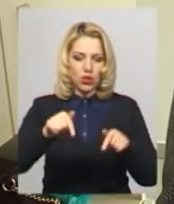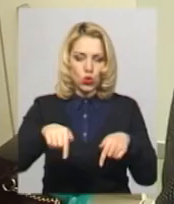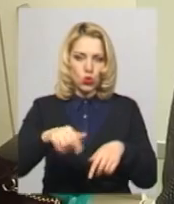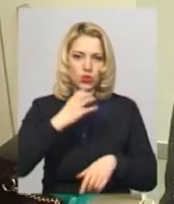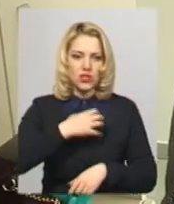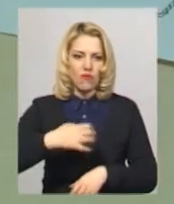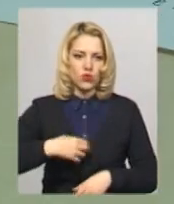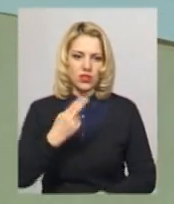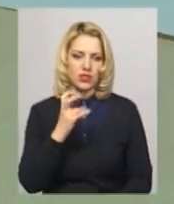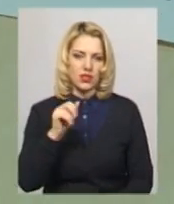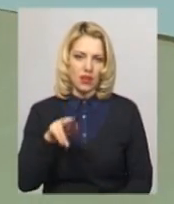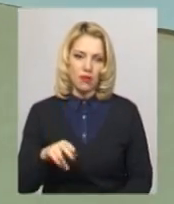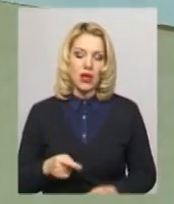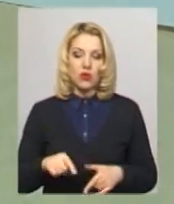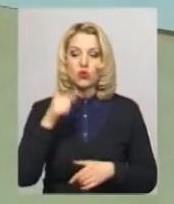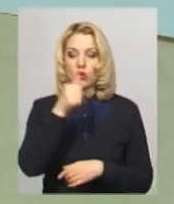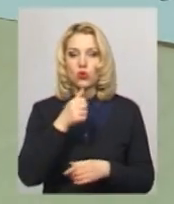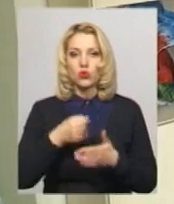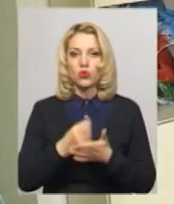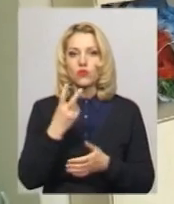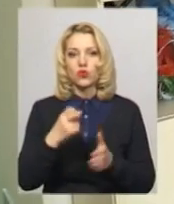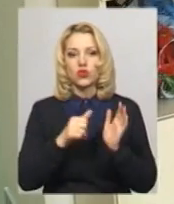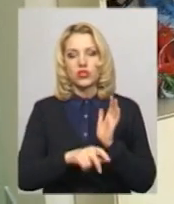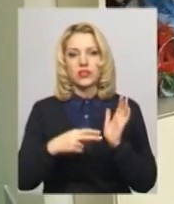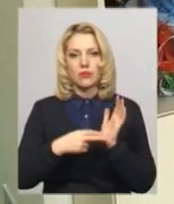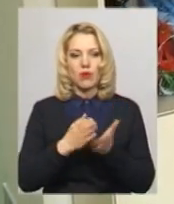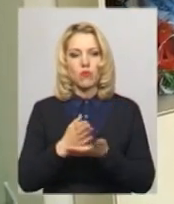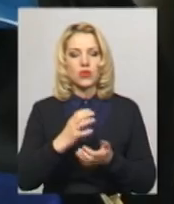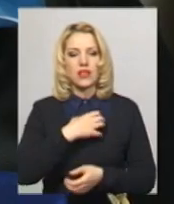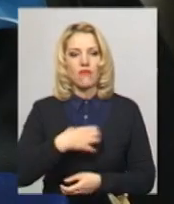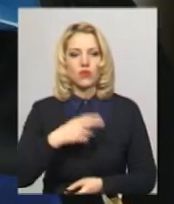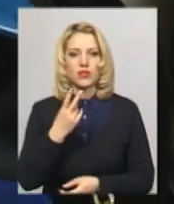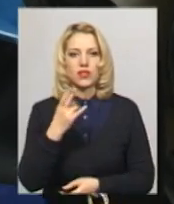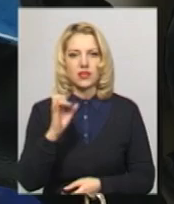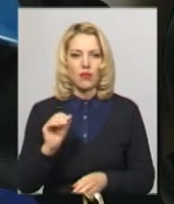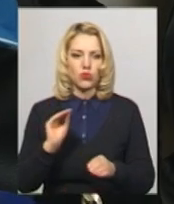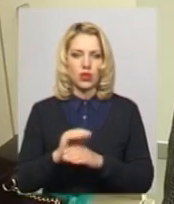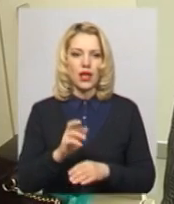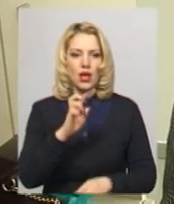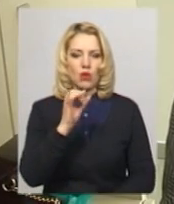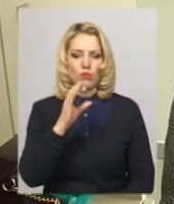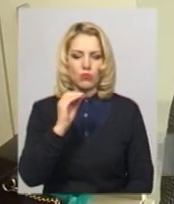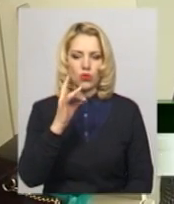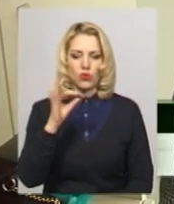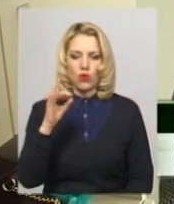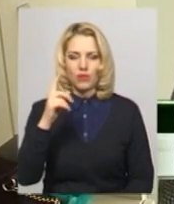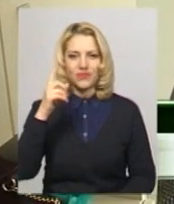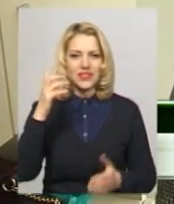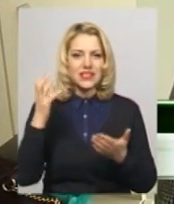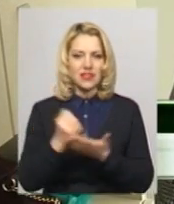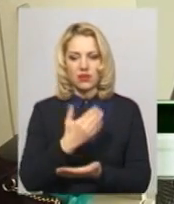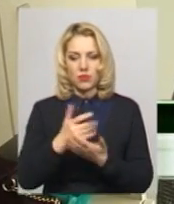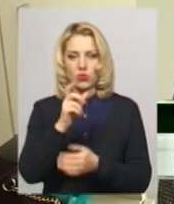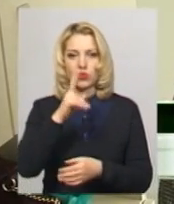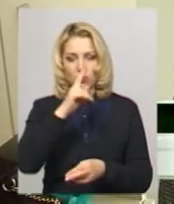Славутському ЦНАПі. Цього року до 267 послуг в Славутському ЦНАПі додали ще одну – бюро знахідок. Якщо людина, до прикладу, щось чи